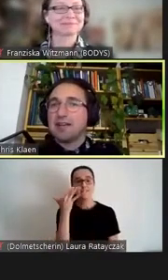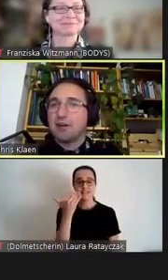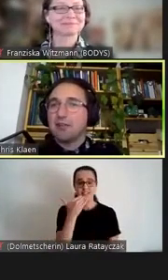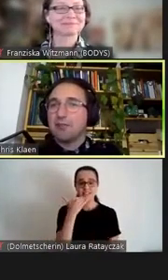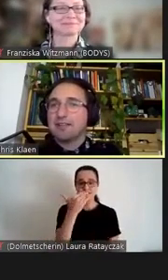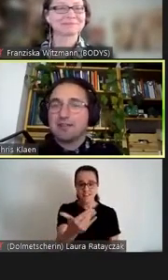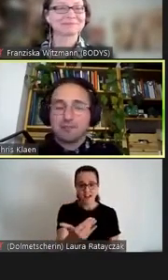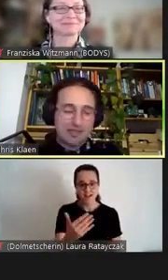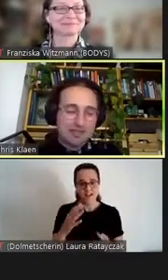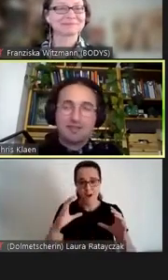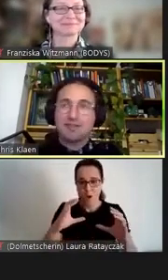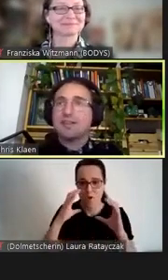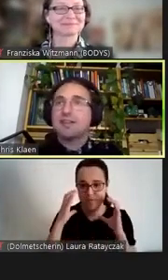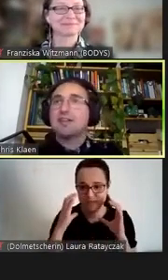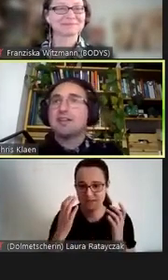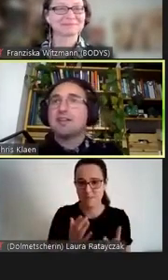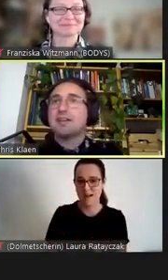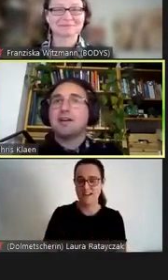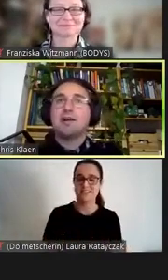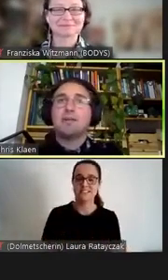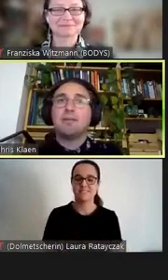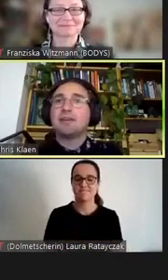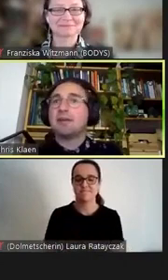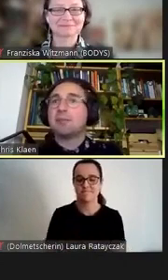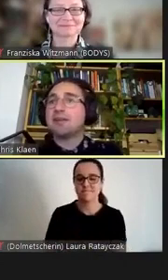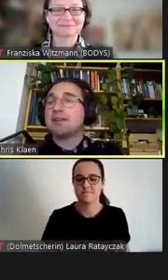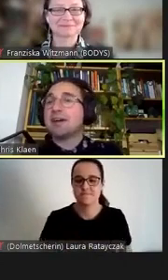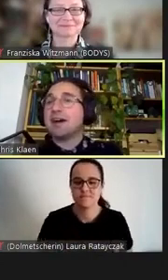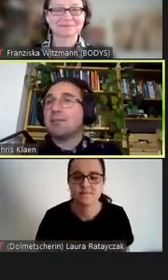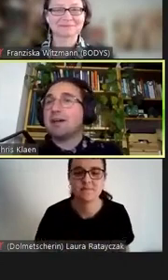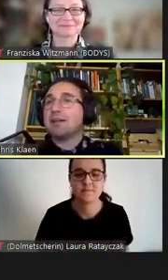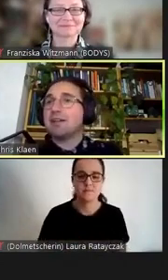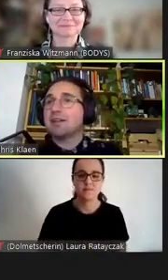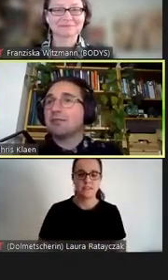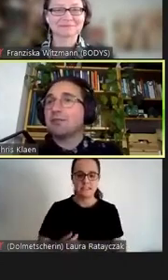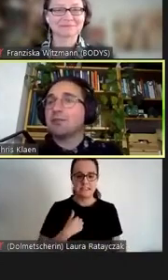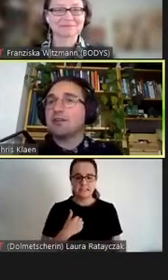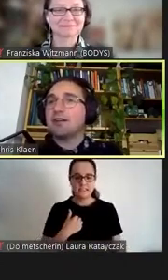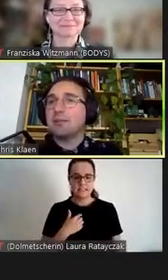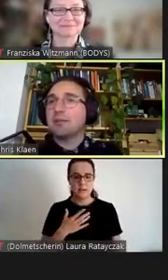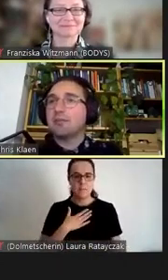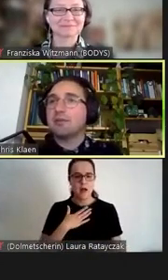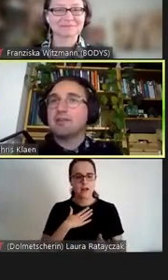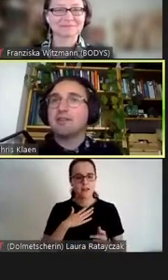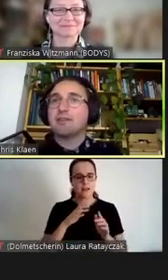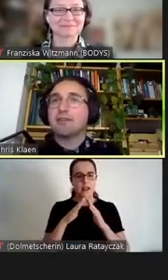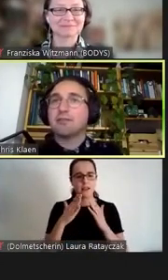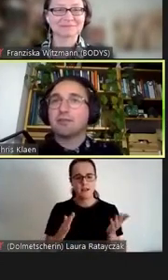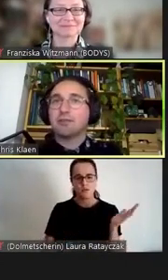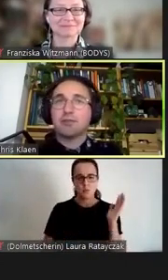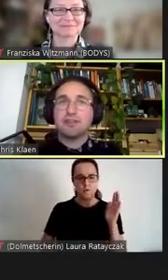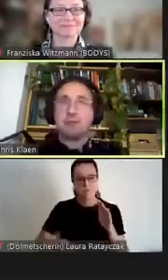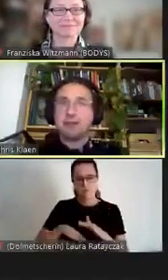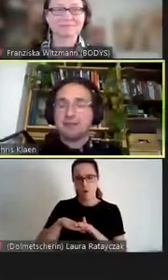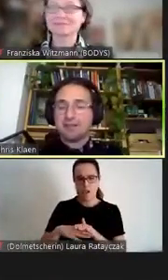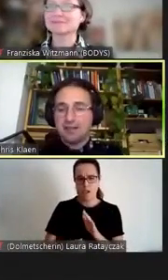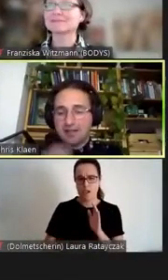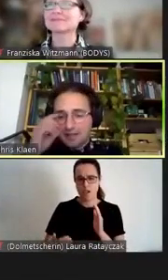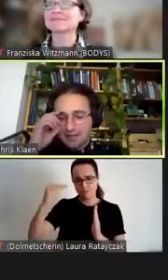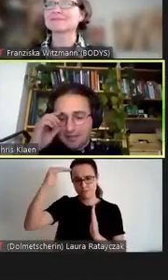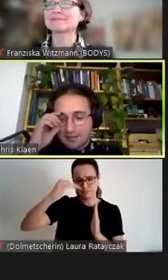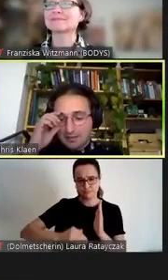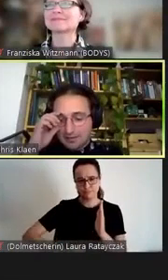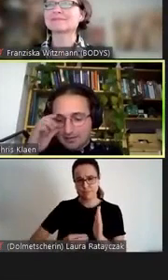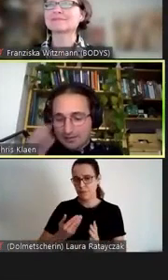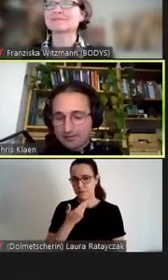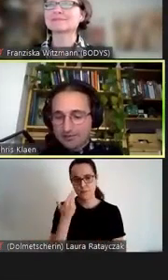für die Aufmerksamkeit. Ich habe hier nicht alle meine Literatur abgebildet, sondern nur kurz die beiden